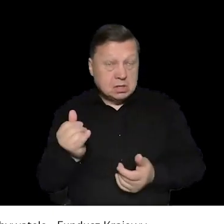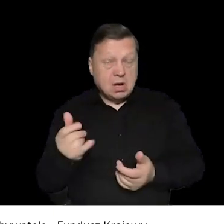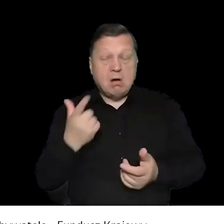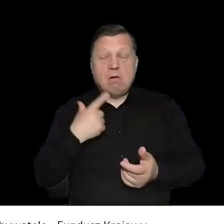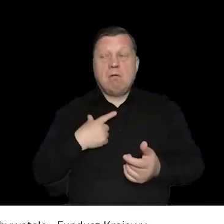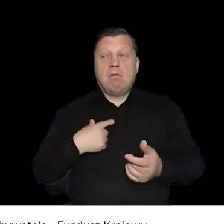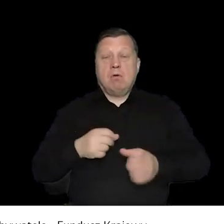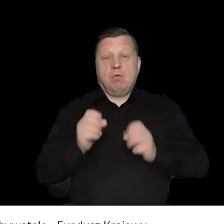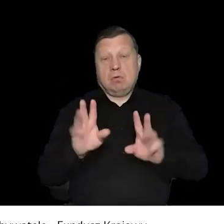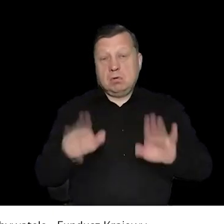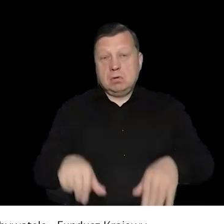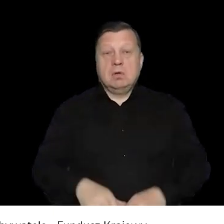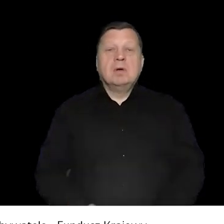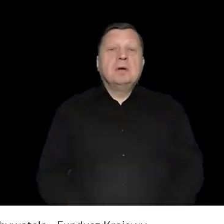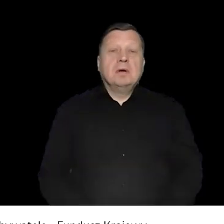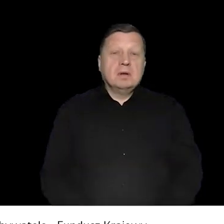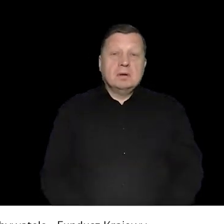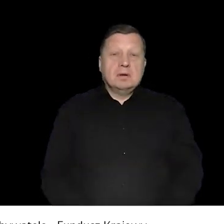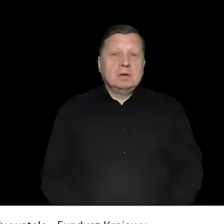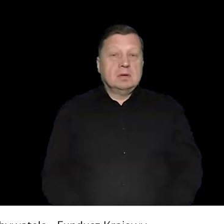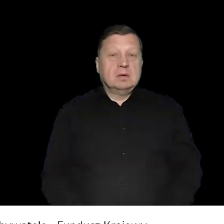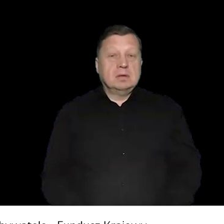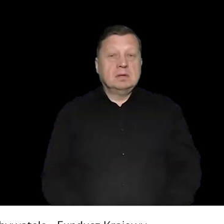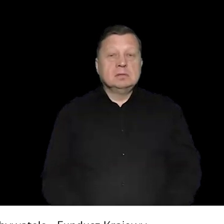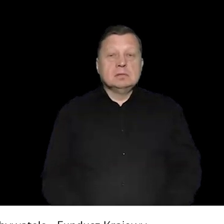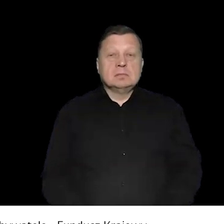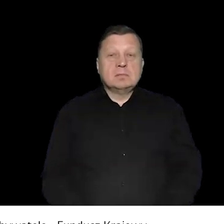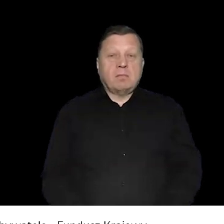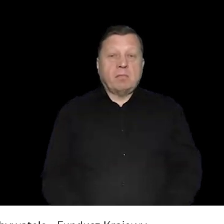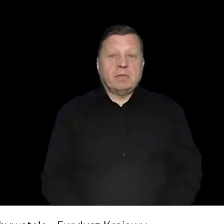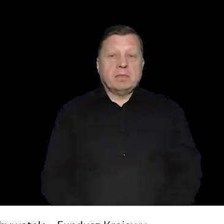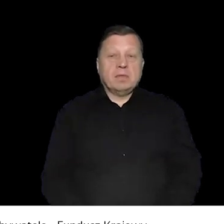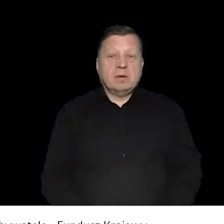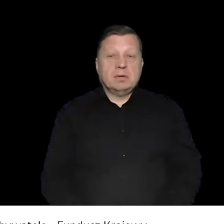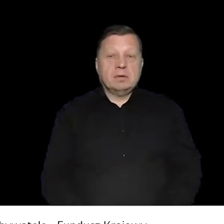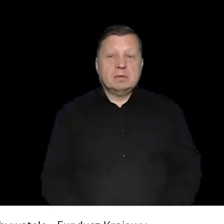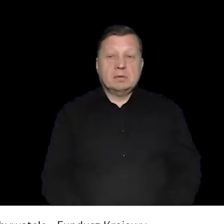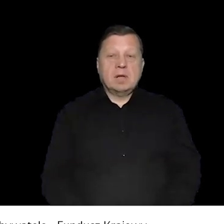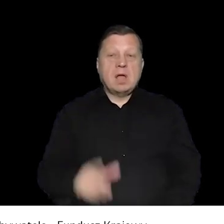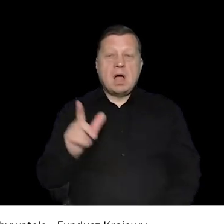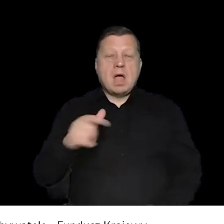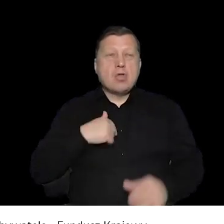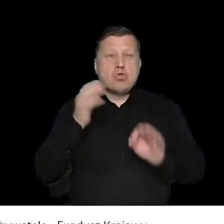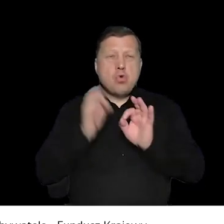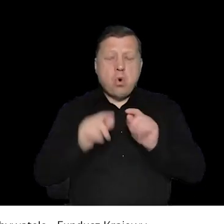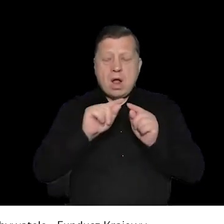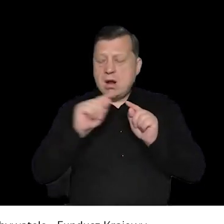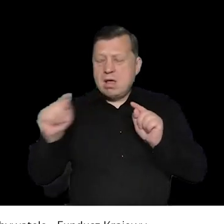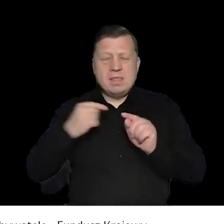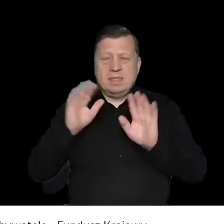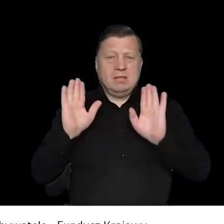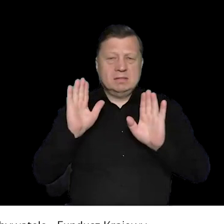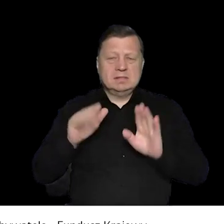jest jedno zdanie. Już nie zawsze muszą być zgłoszone. Tak. Okej. Czyli tutaj jest taki